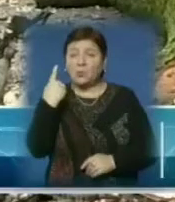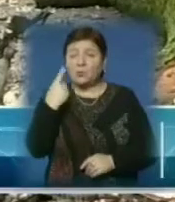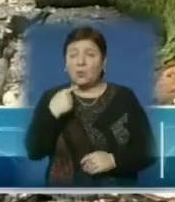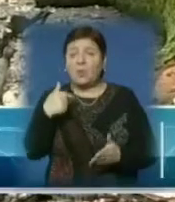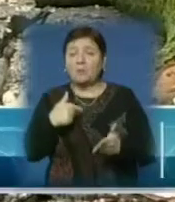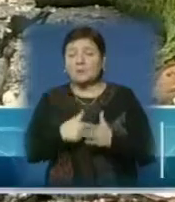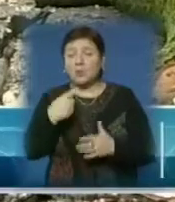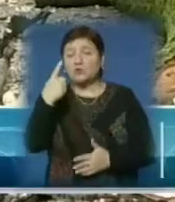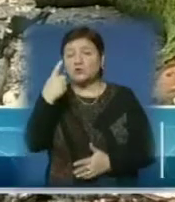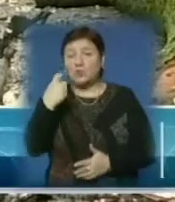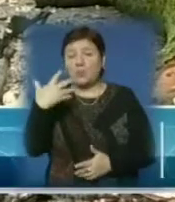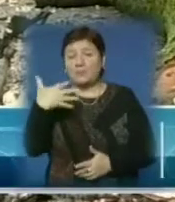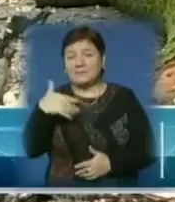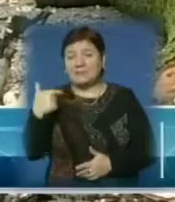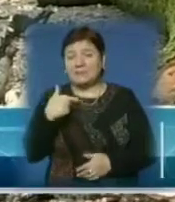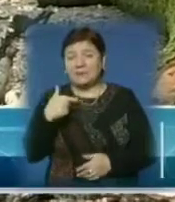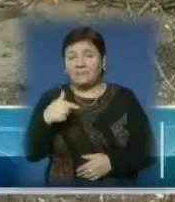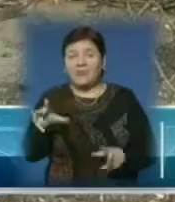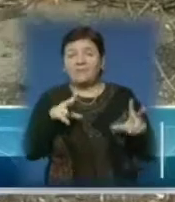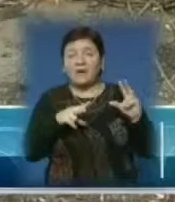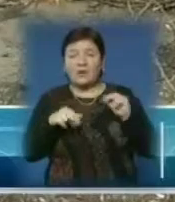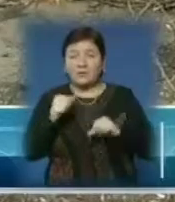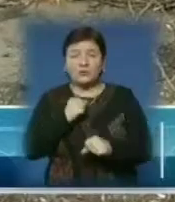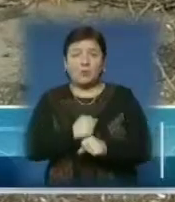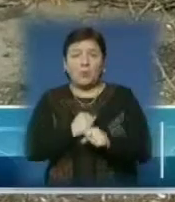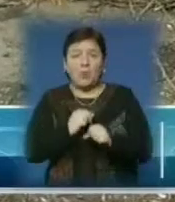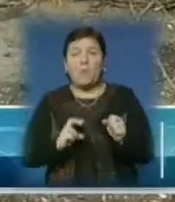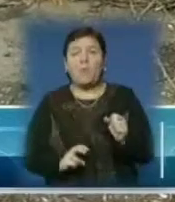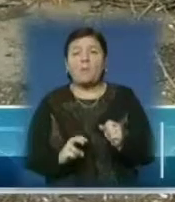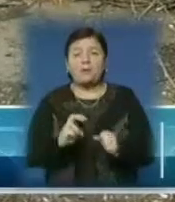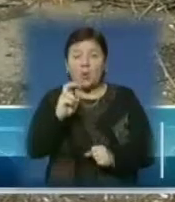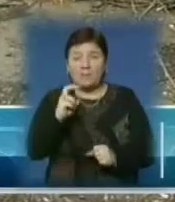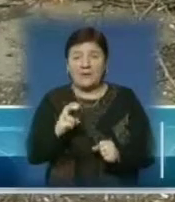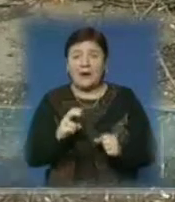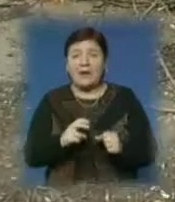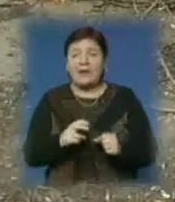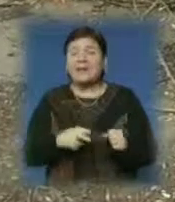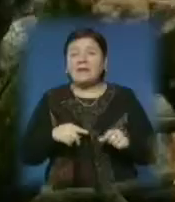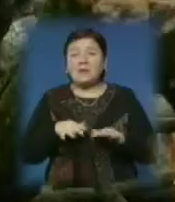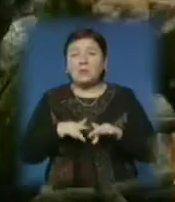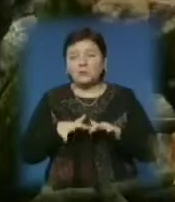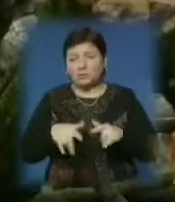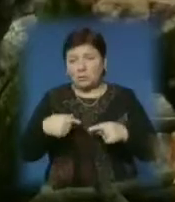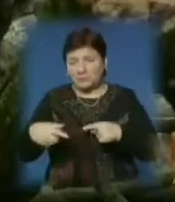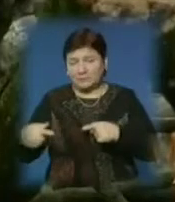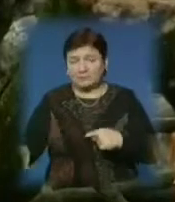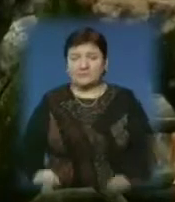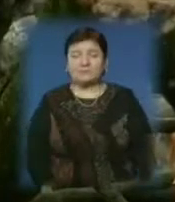місту орієнтовно в 150 гривень, враховуючи витрати на роботу підйомника та процедуру утилізації сухих решток.